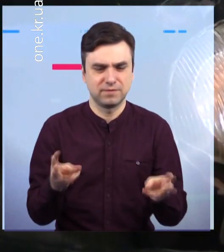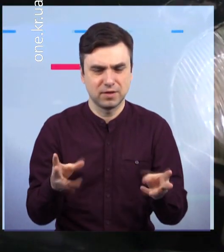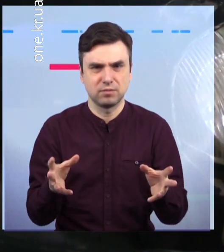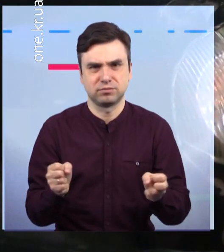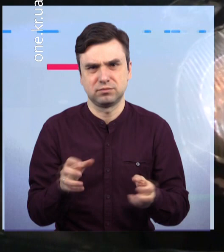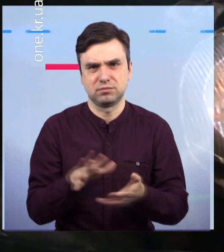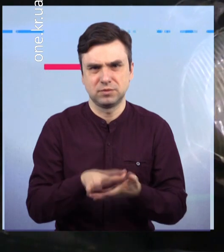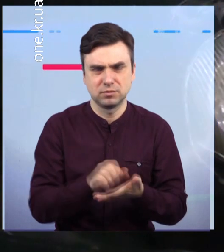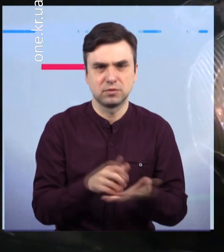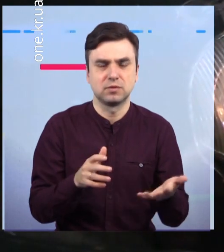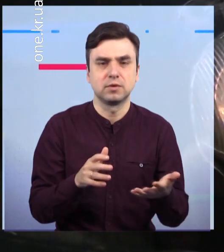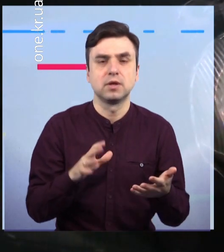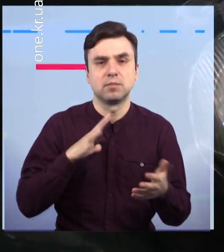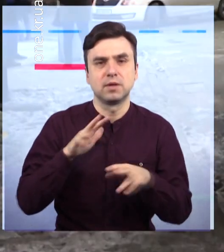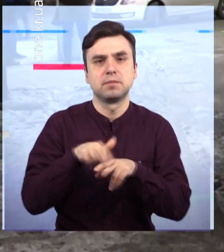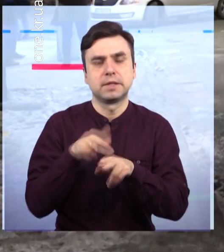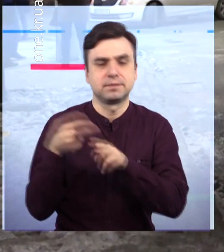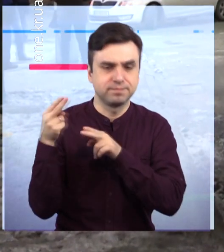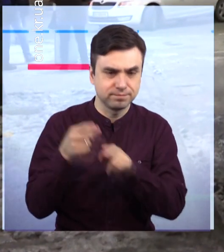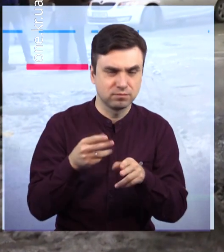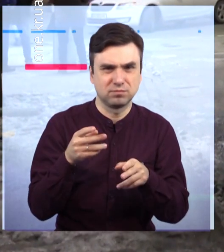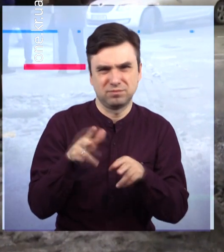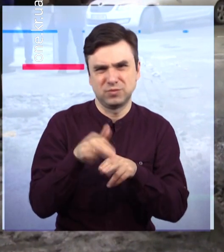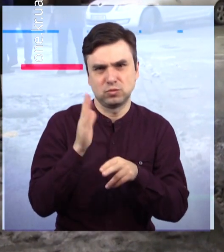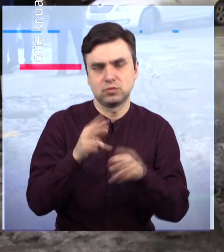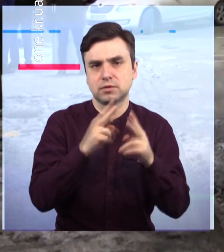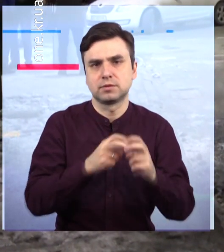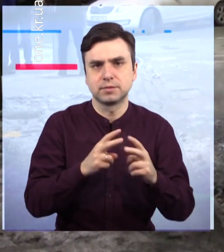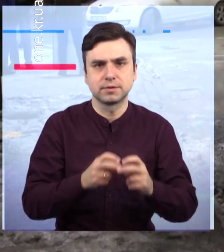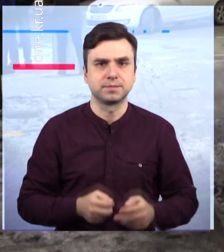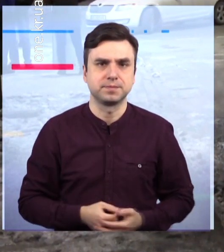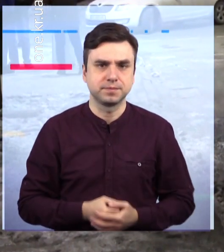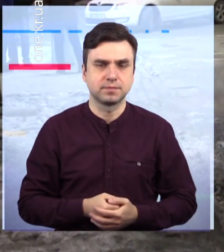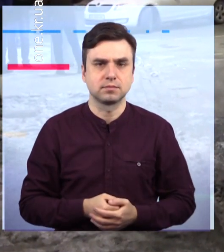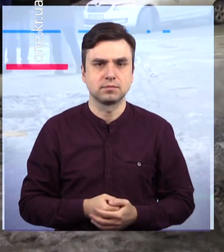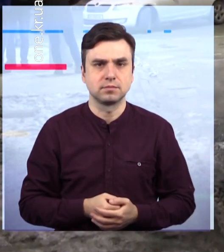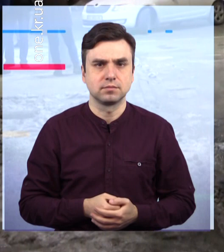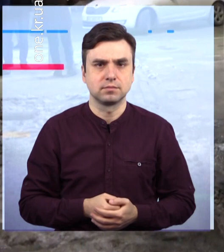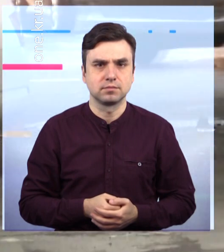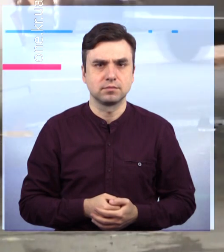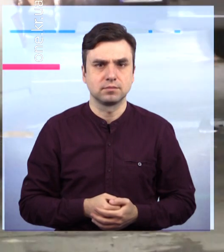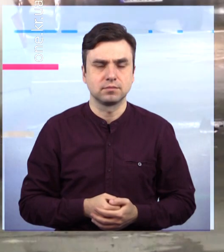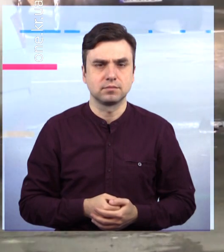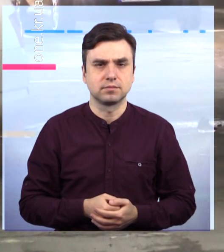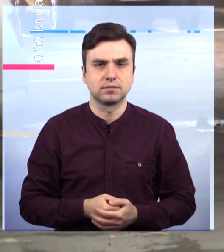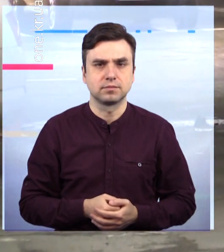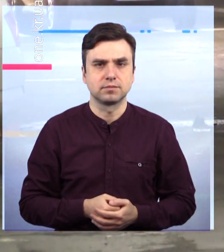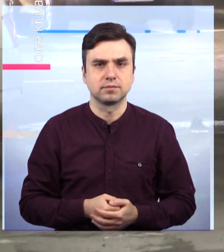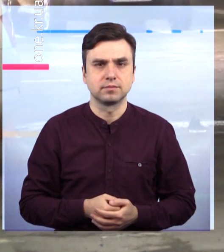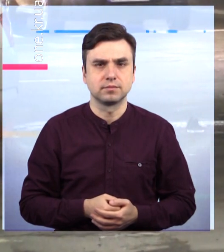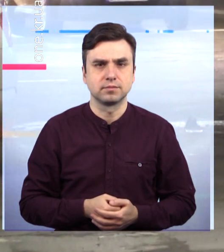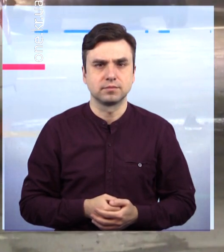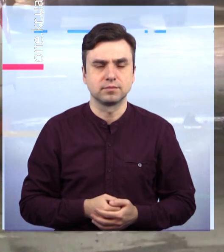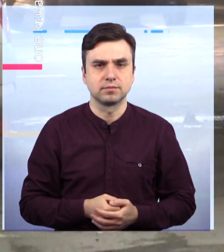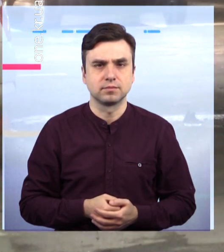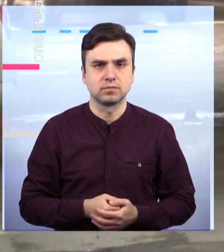автівки. «Шкода» отримала удар у правий бік, у неї пошкоджені крило та дві двері. У Ланос розбита передня частина кузова